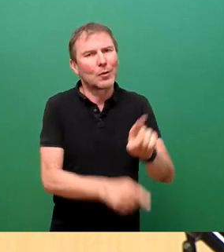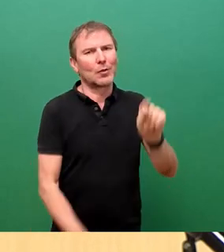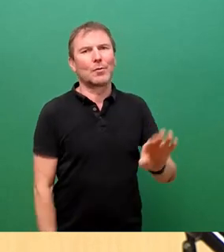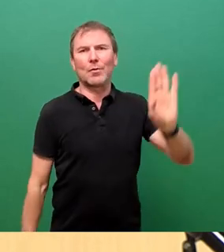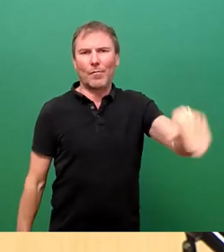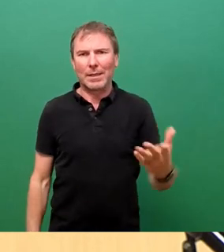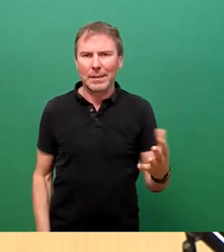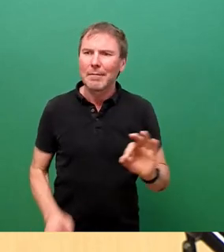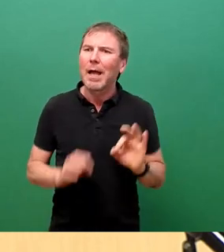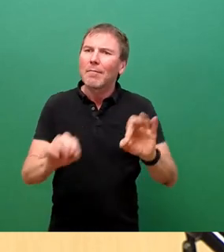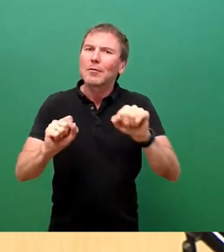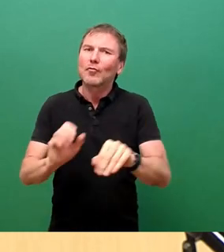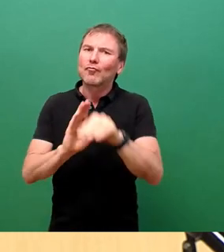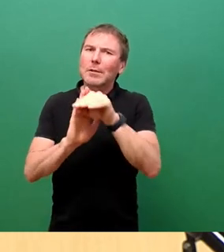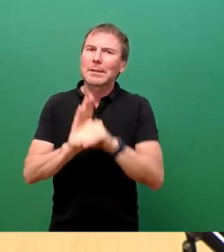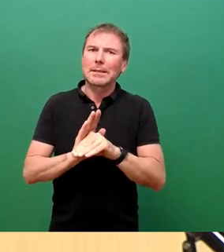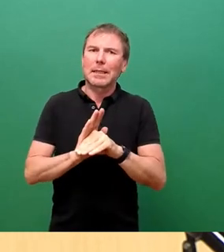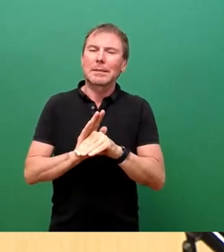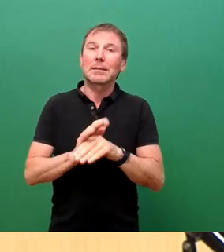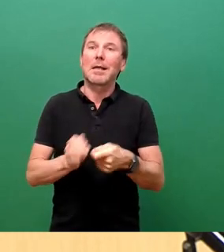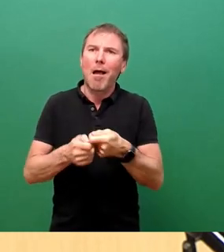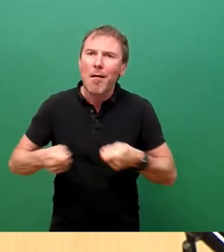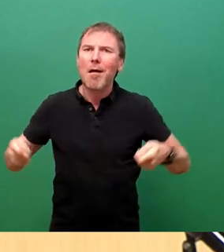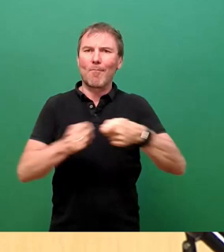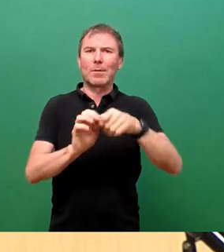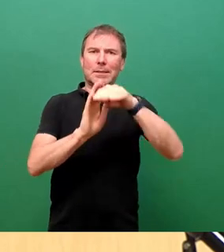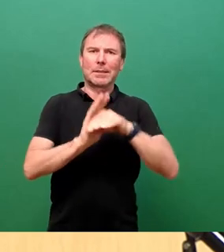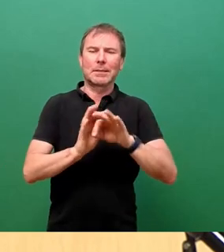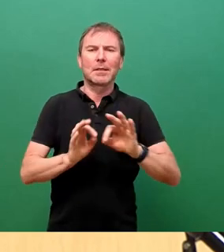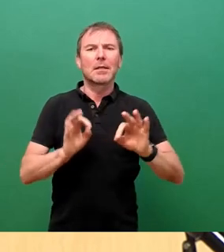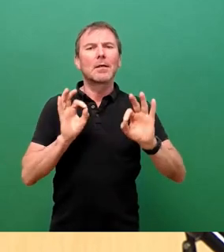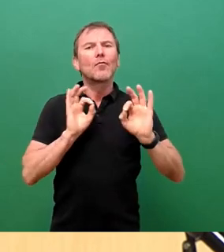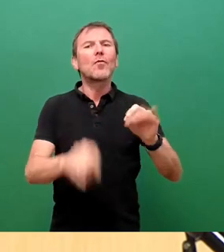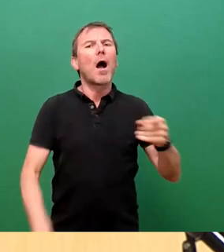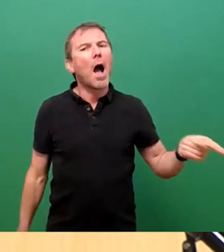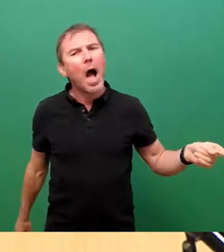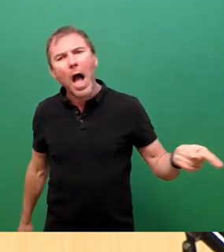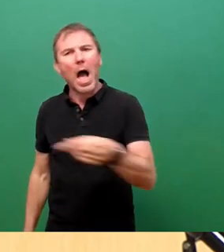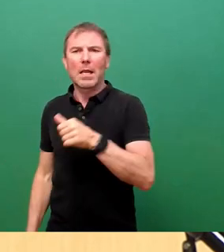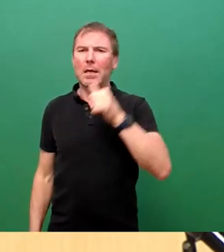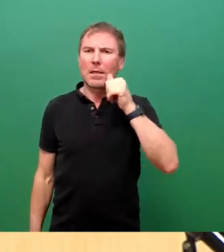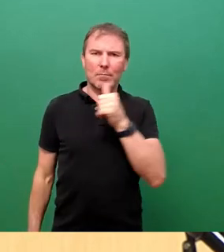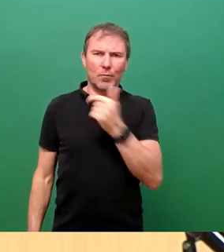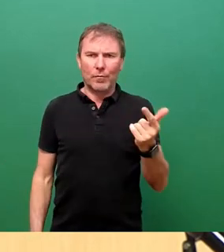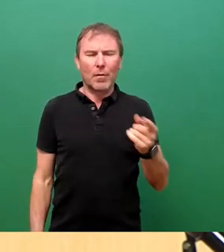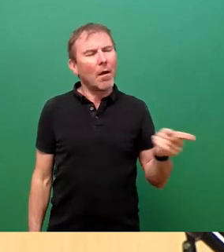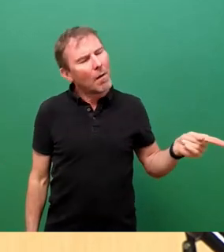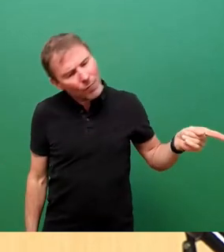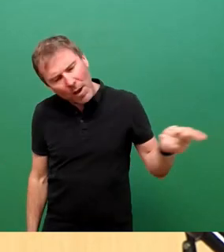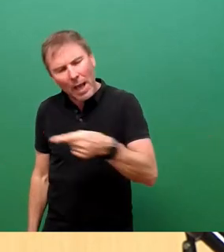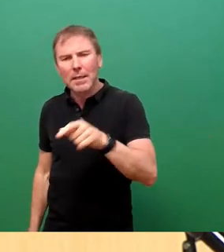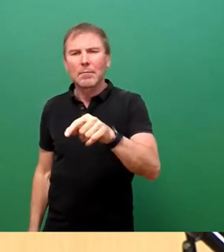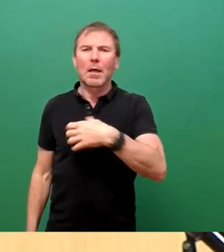Infektionsschutzgesetz ist ein Bundesgesetz. Es gilt für alle Berufe und Menschen, die in der Pflege und mit der Versorgung kranker Menschen beschäftigt sind.